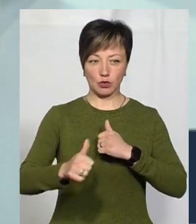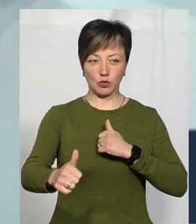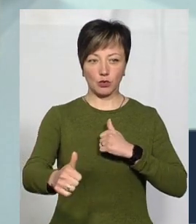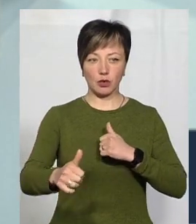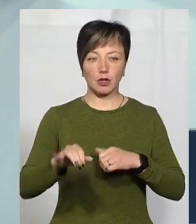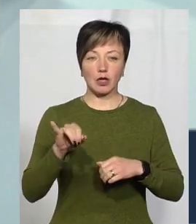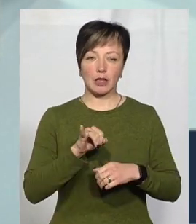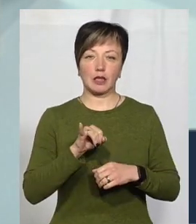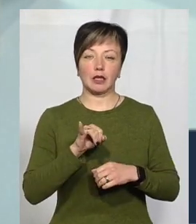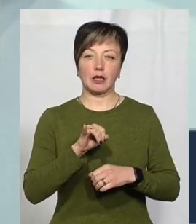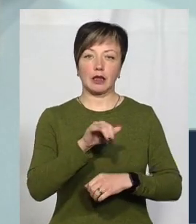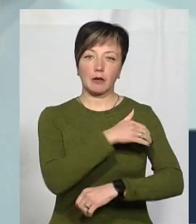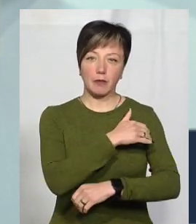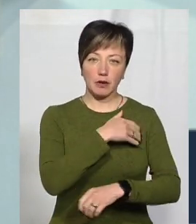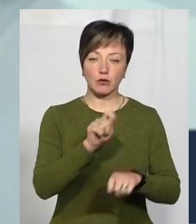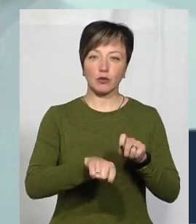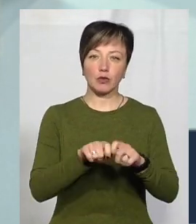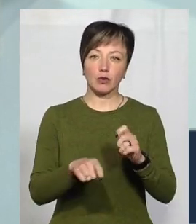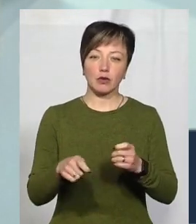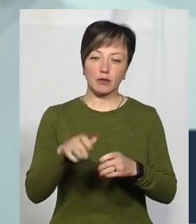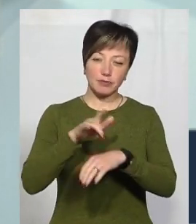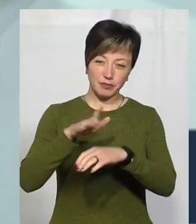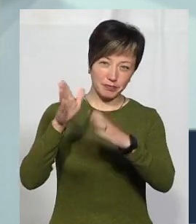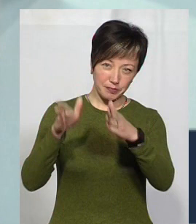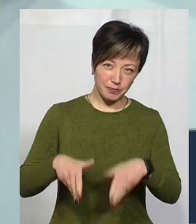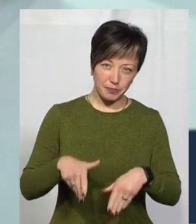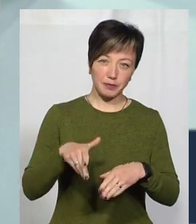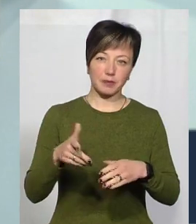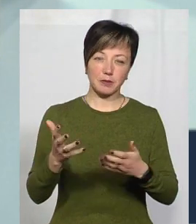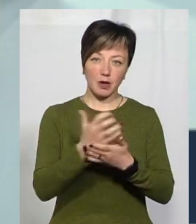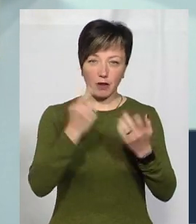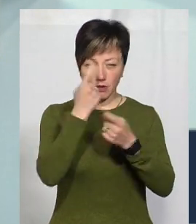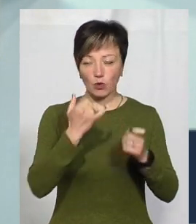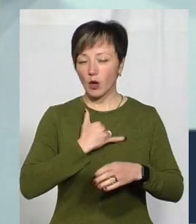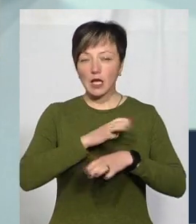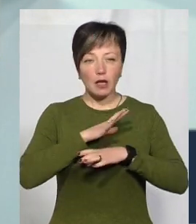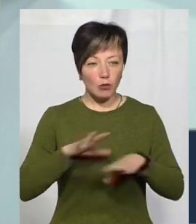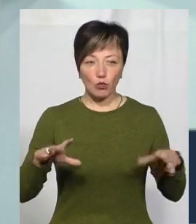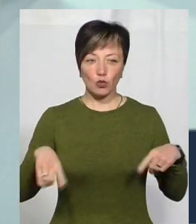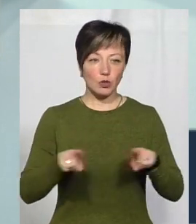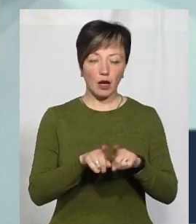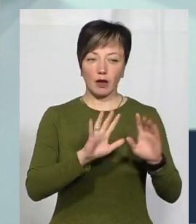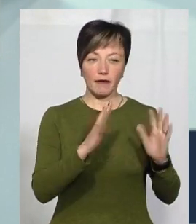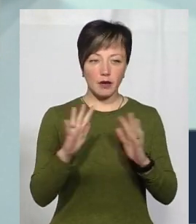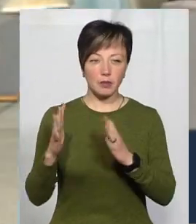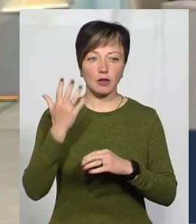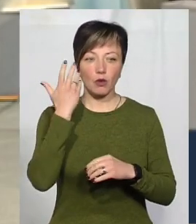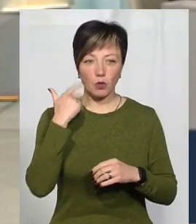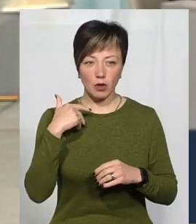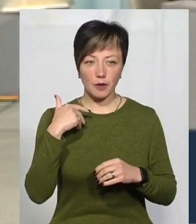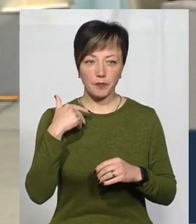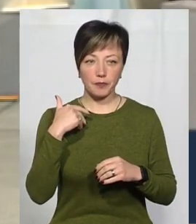і вимірювання температури, збіру анамнезу. Вони дали свої результати. у нас не було таких випадків, коли